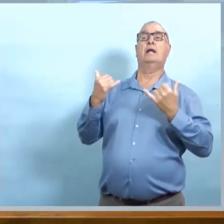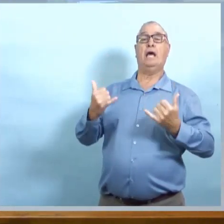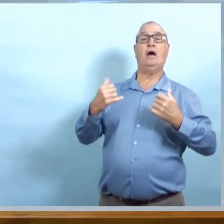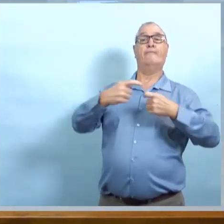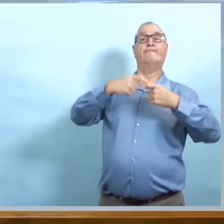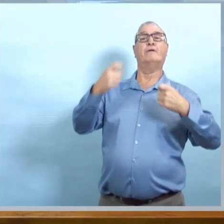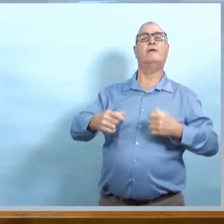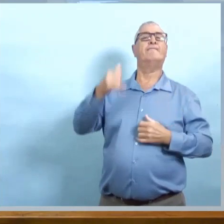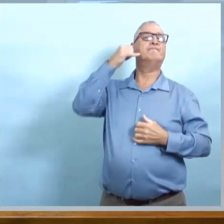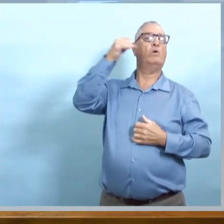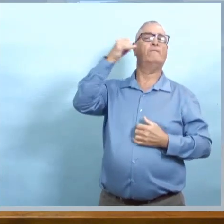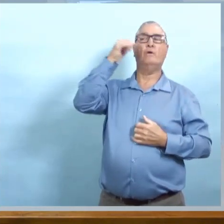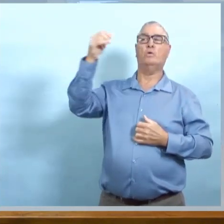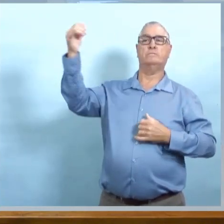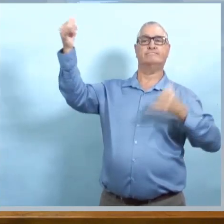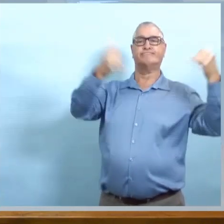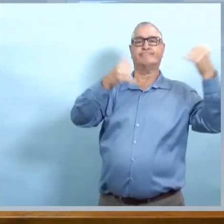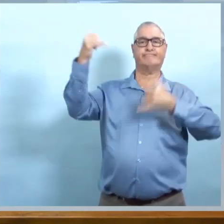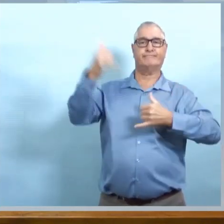n pas une question